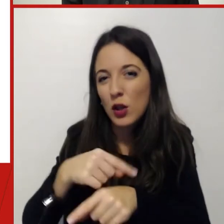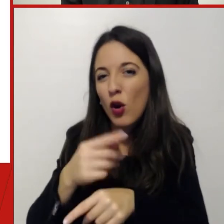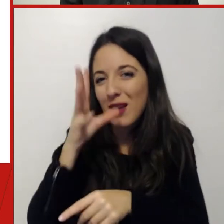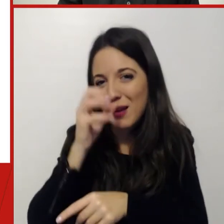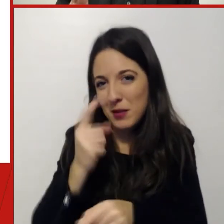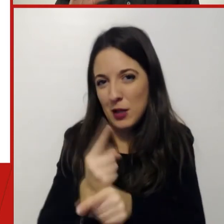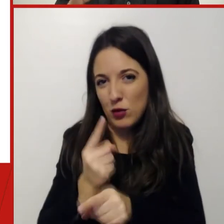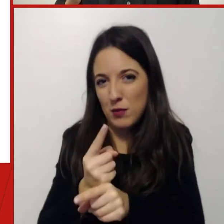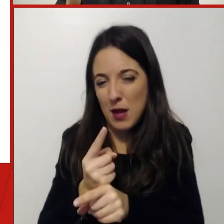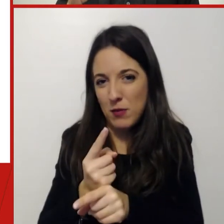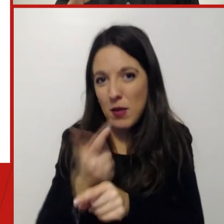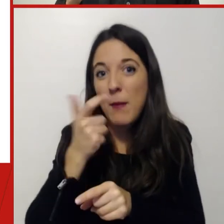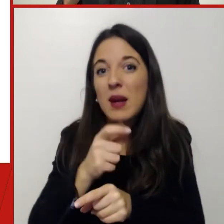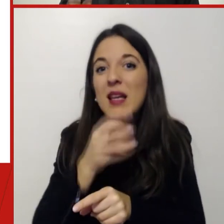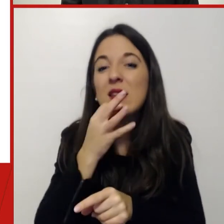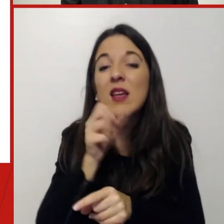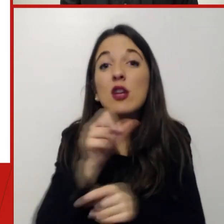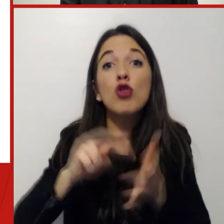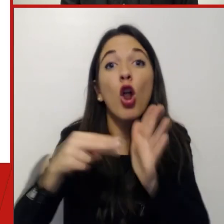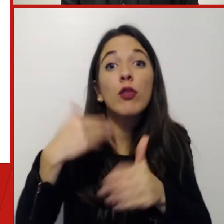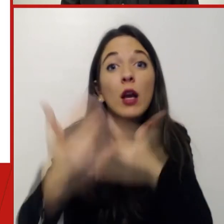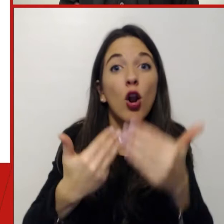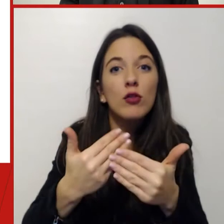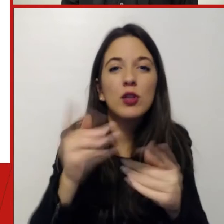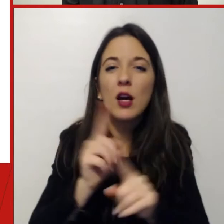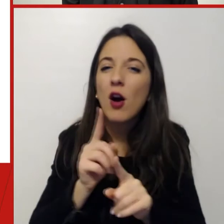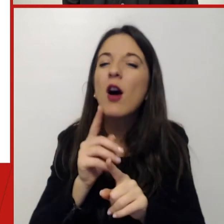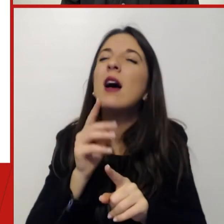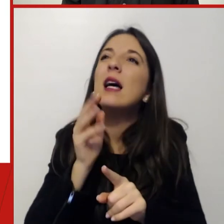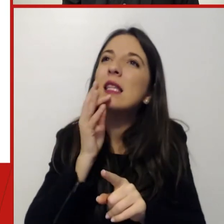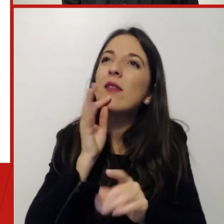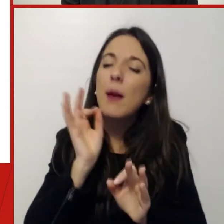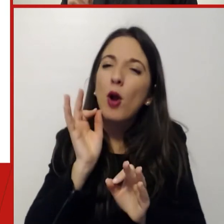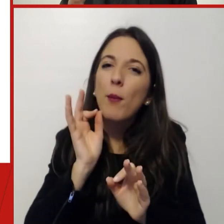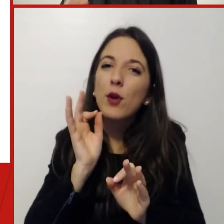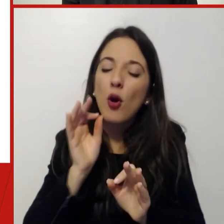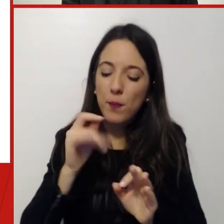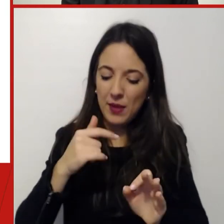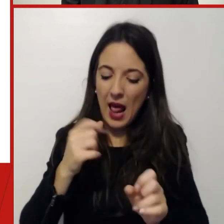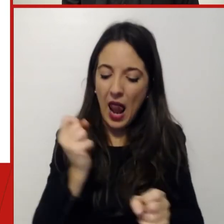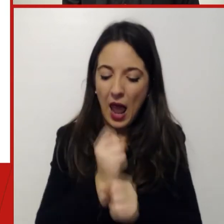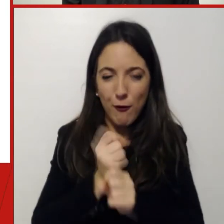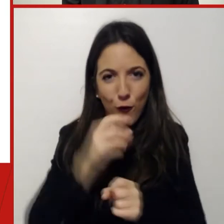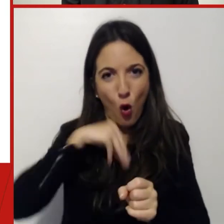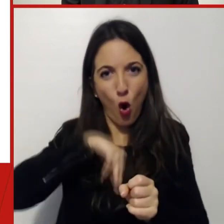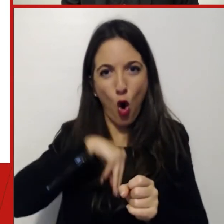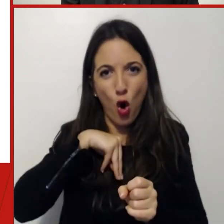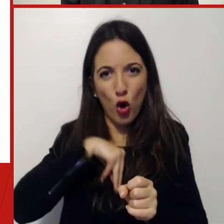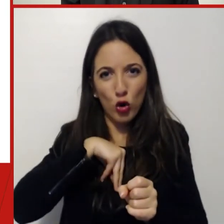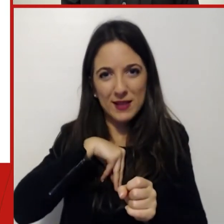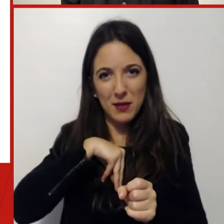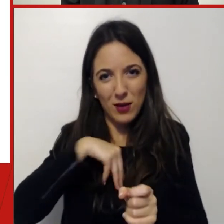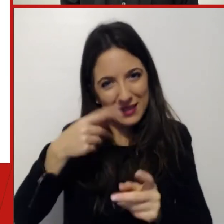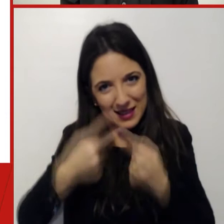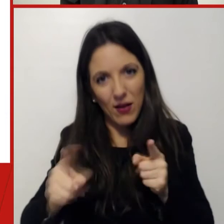è un diverso modo di concepirsi al lavoro. Anche su questo Maurizio aveva dato alcuni segnali molto importanti.